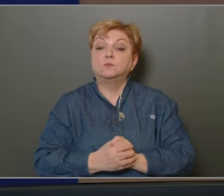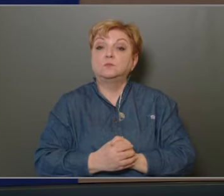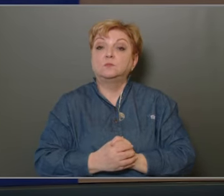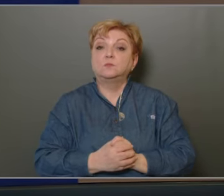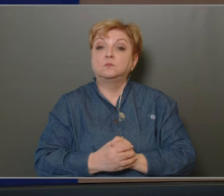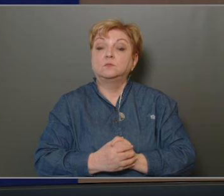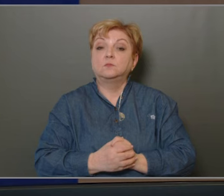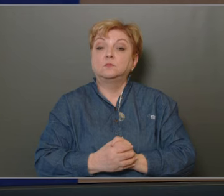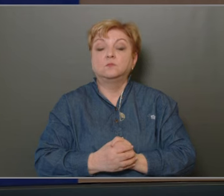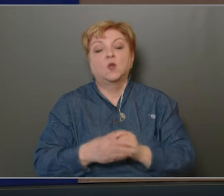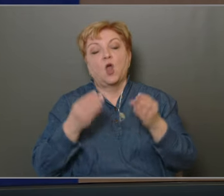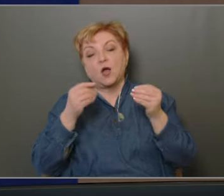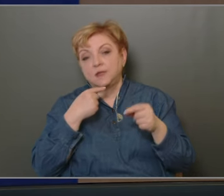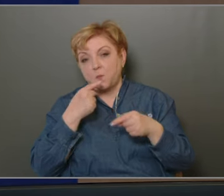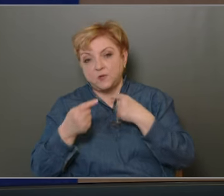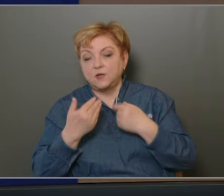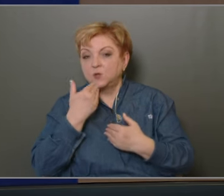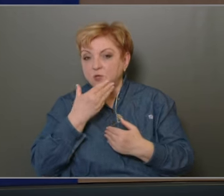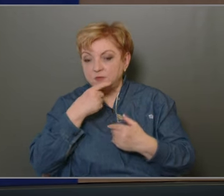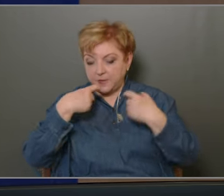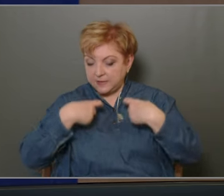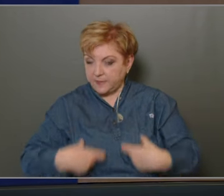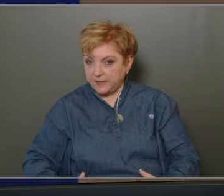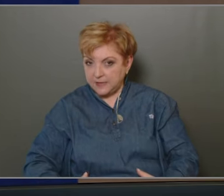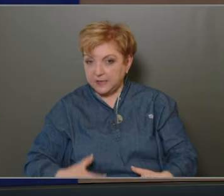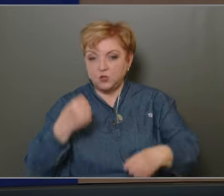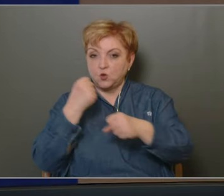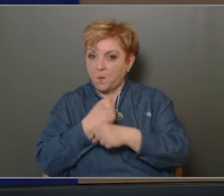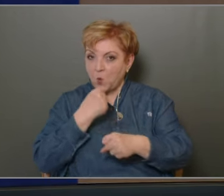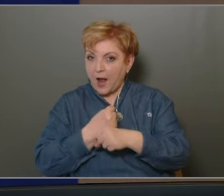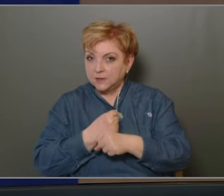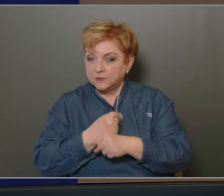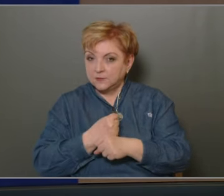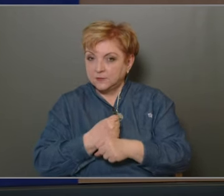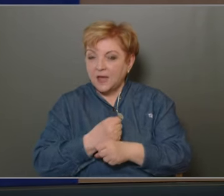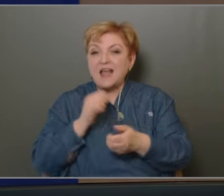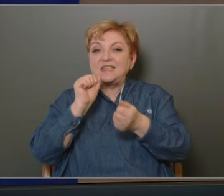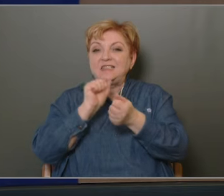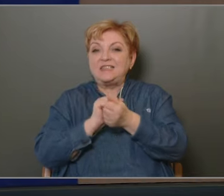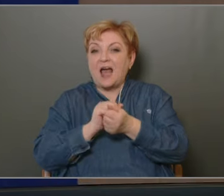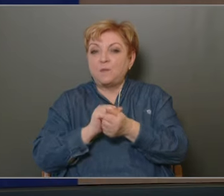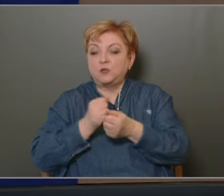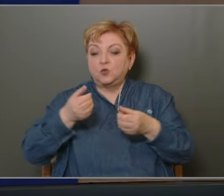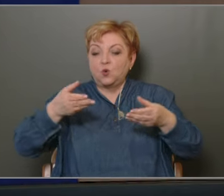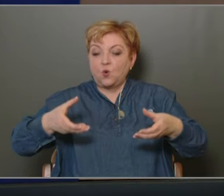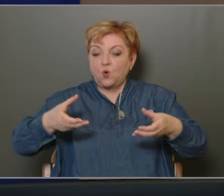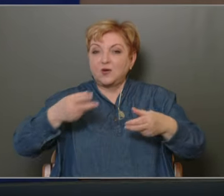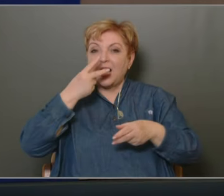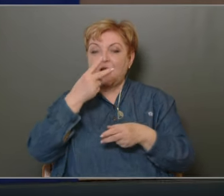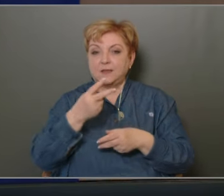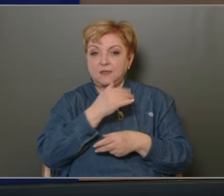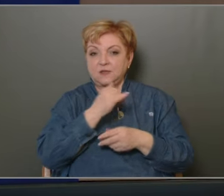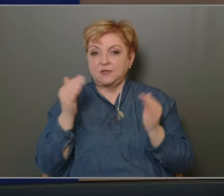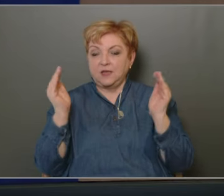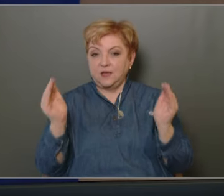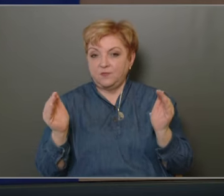Hozzászólás gyanánt annyit mondani, hogy köszönöm személy szerint is a munkát. A számadatokon látszik az az év, amelyet